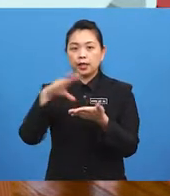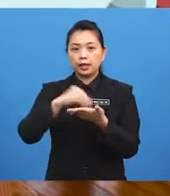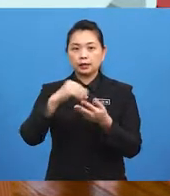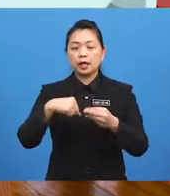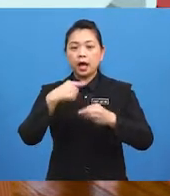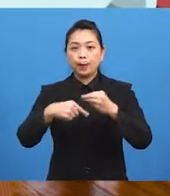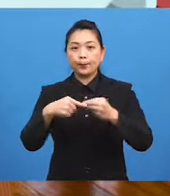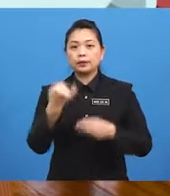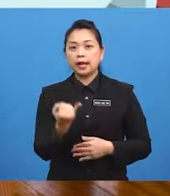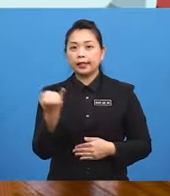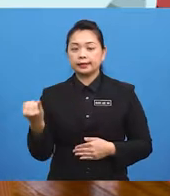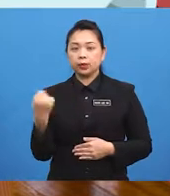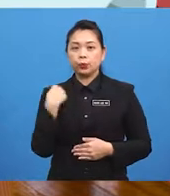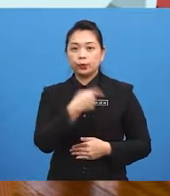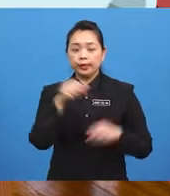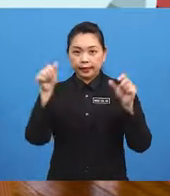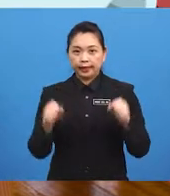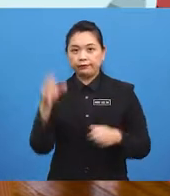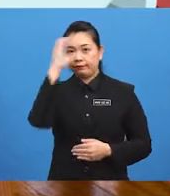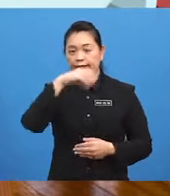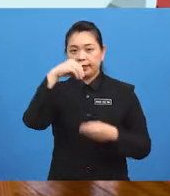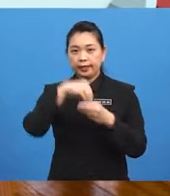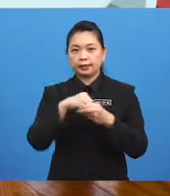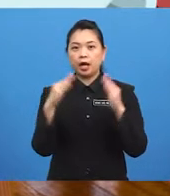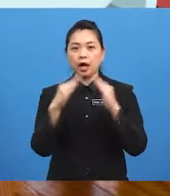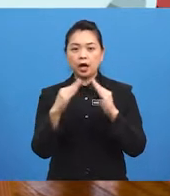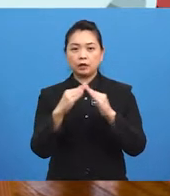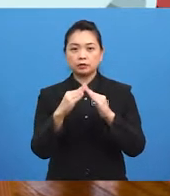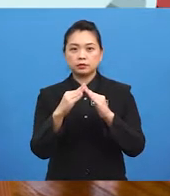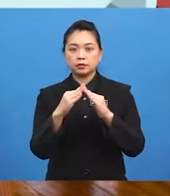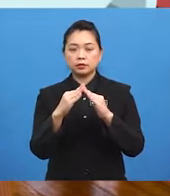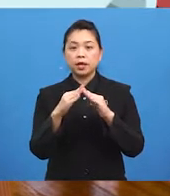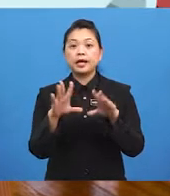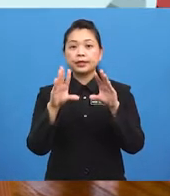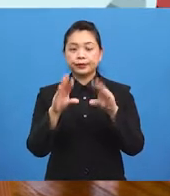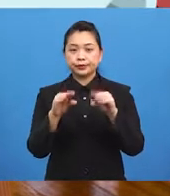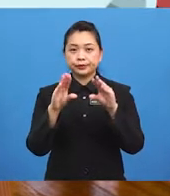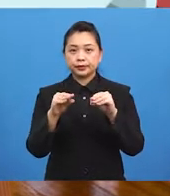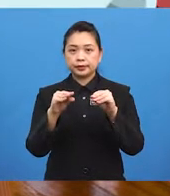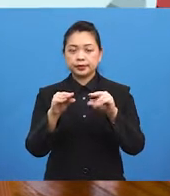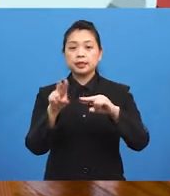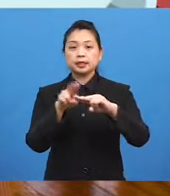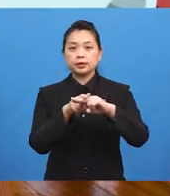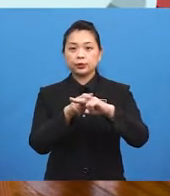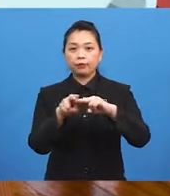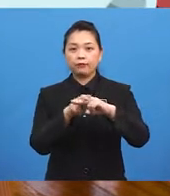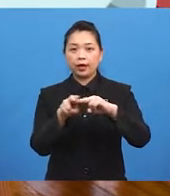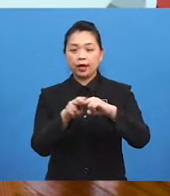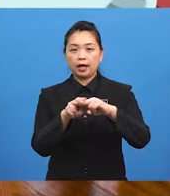about items we can find in the house like cushion sofa